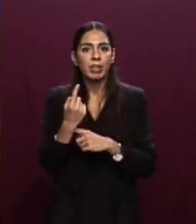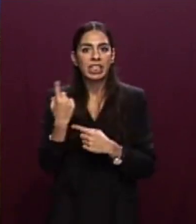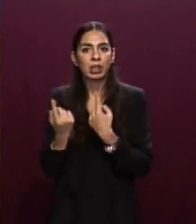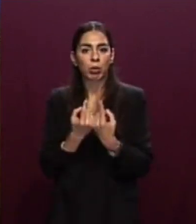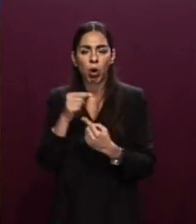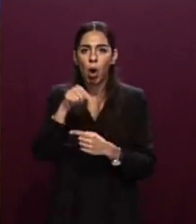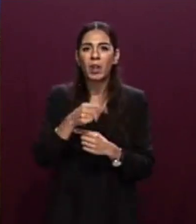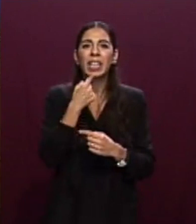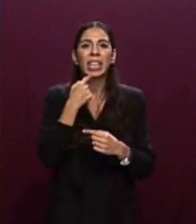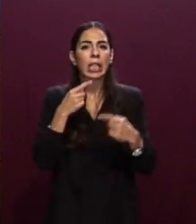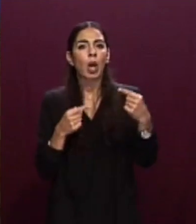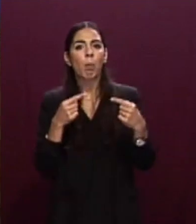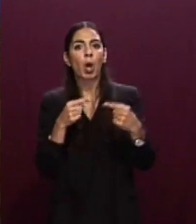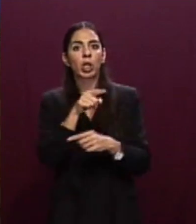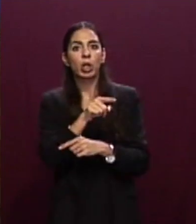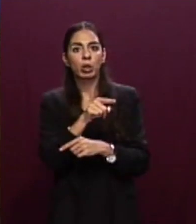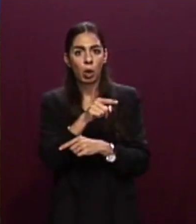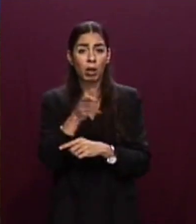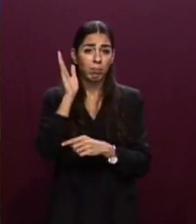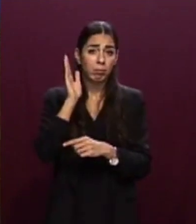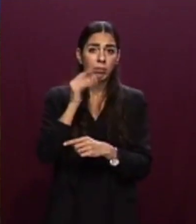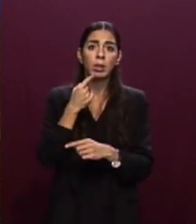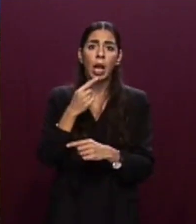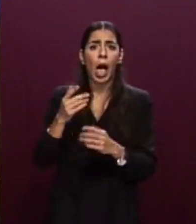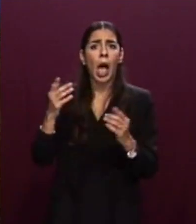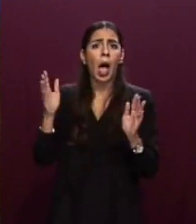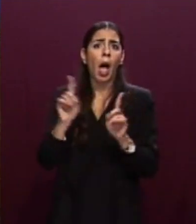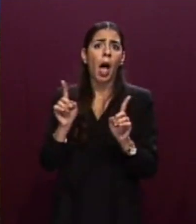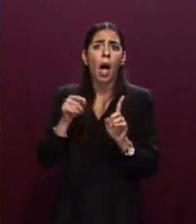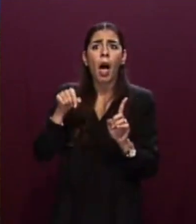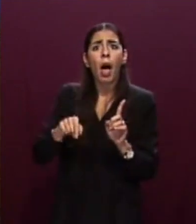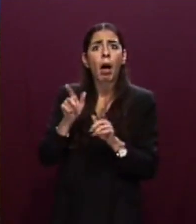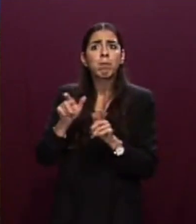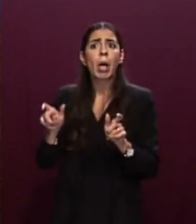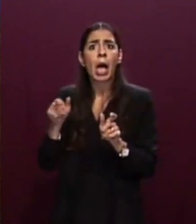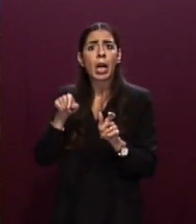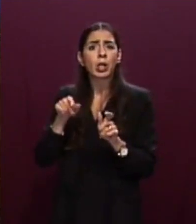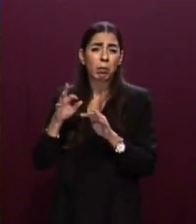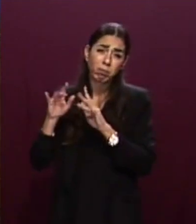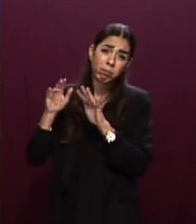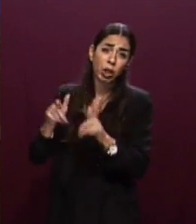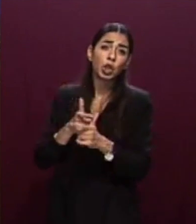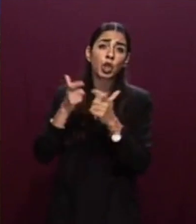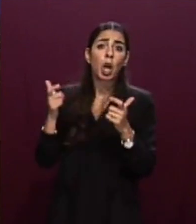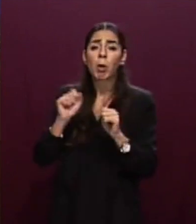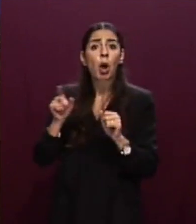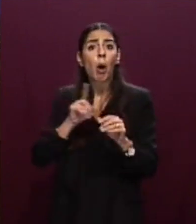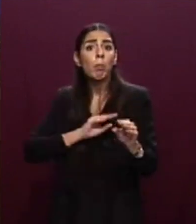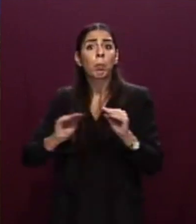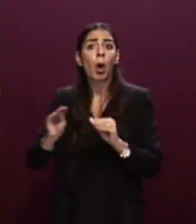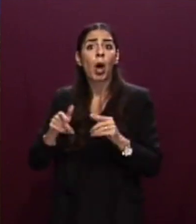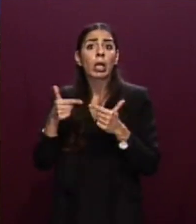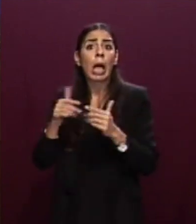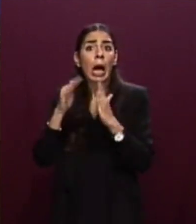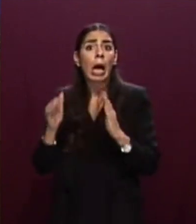in altri tempi lanciava il grido dai territori schiacciati da flussi massicci di migranti, a cui era diventato insostenibile garantire una sistemazione degna,